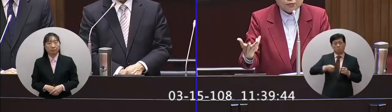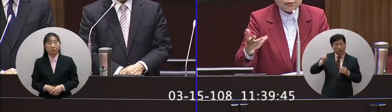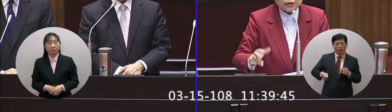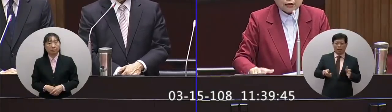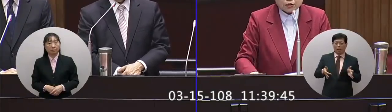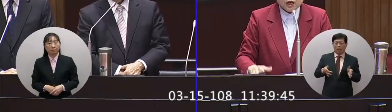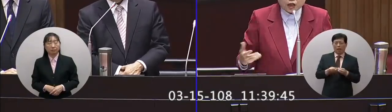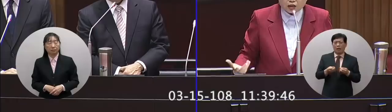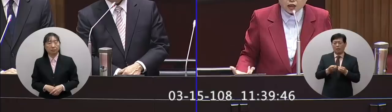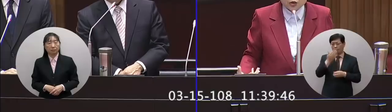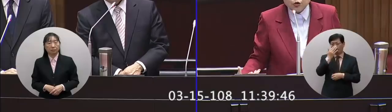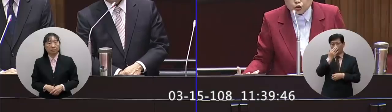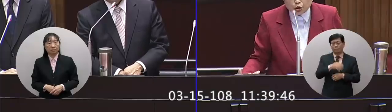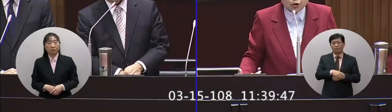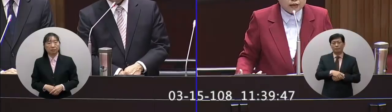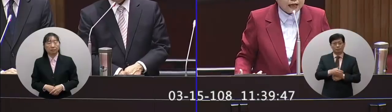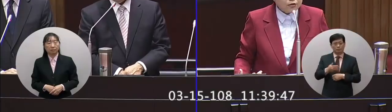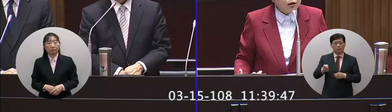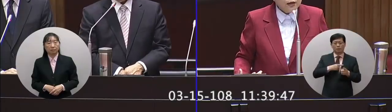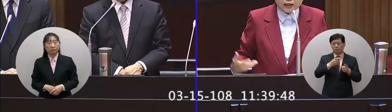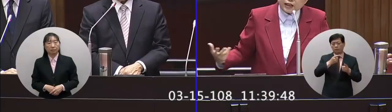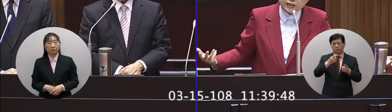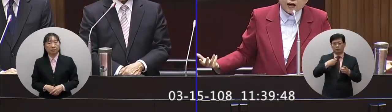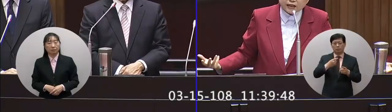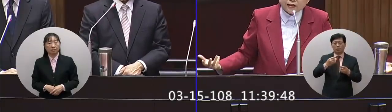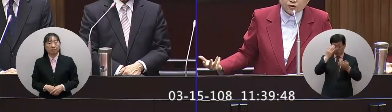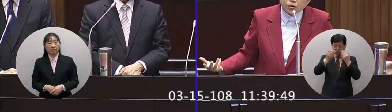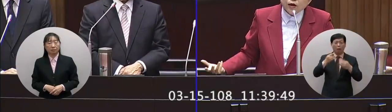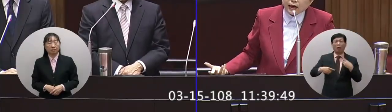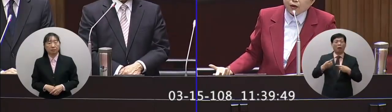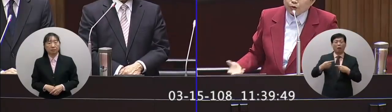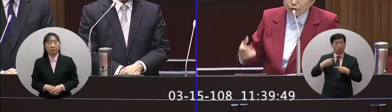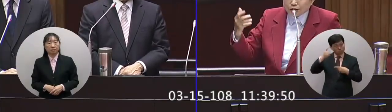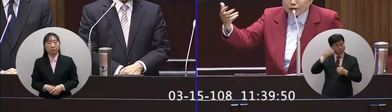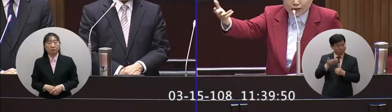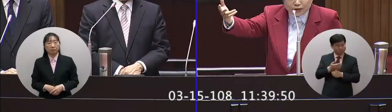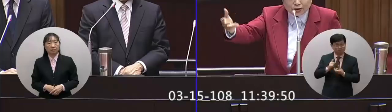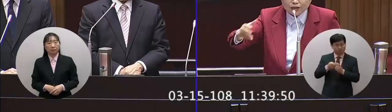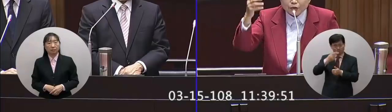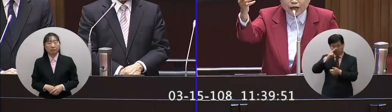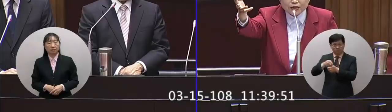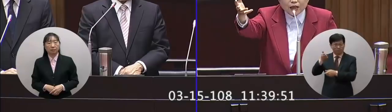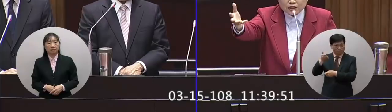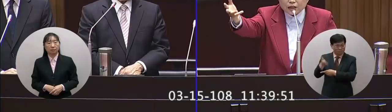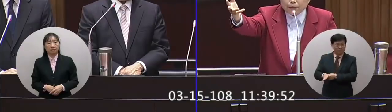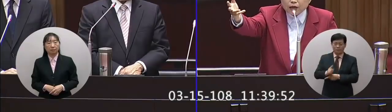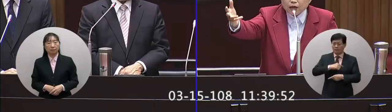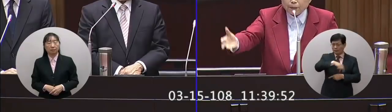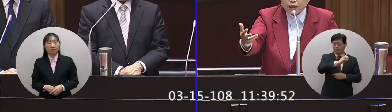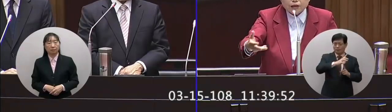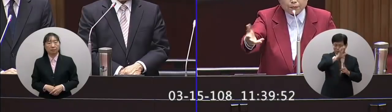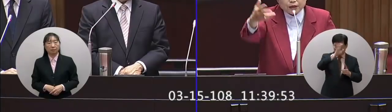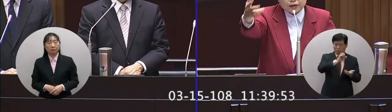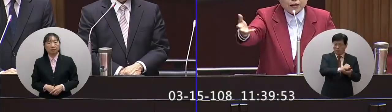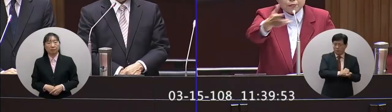下去死刑判不下去可是你就是縱容人家說那些想要殺人說哎呀我就是要殺人之前先去看看精神